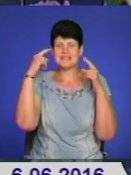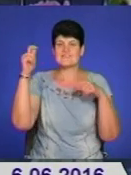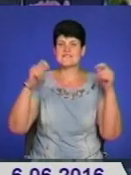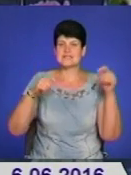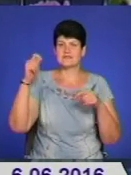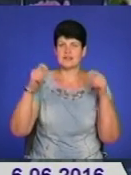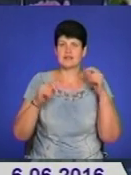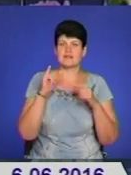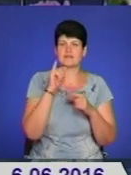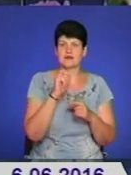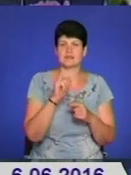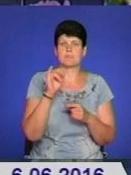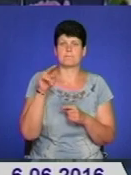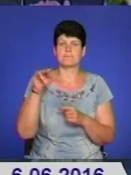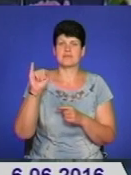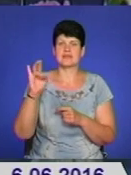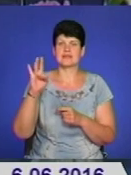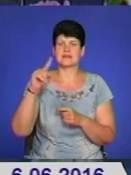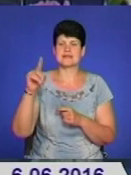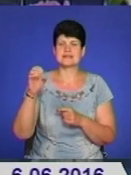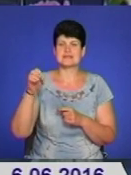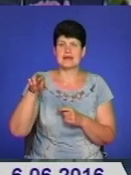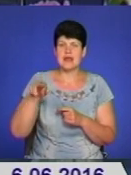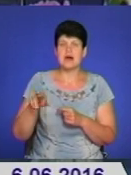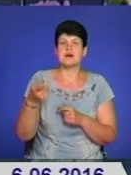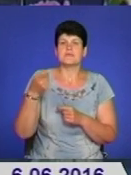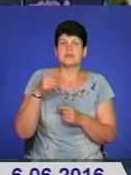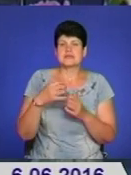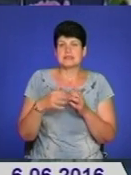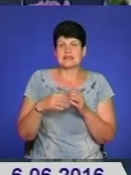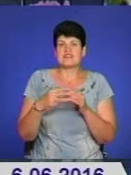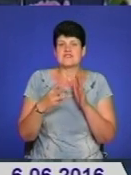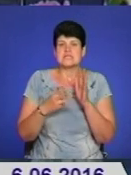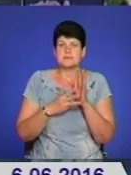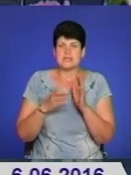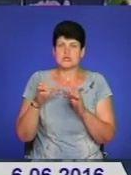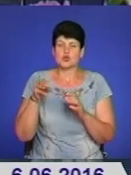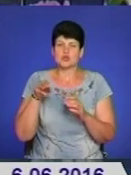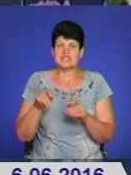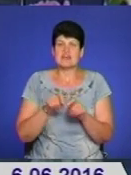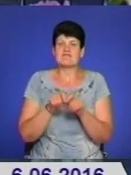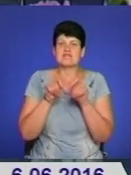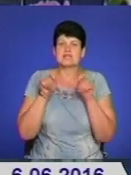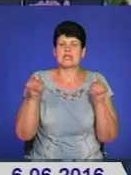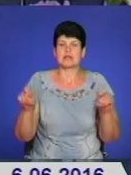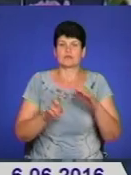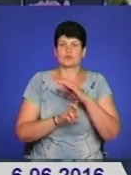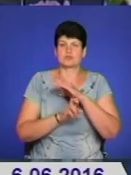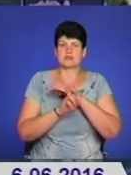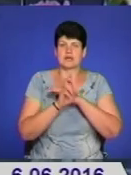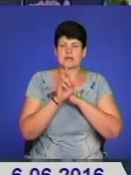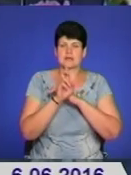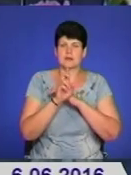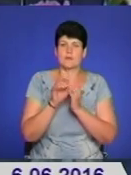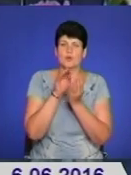Іоанна Георга Пінзеля, відомого в усьому світі галицького скульптора, середини 18-го століття відкрили у кустелі Успільня Богородиці.